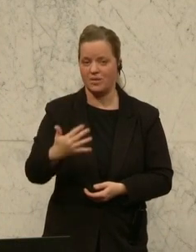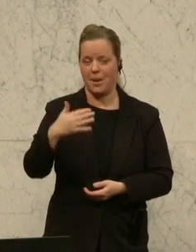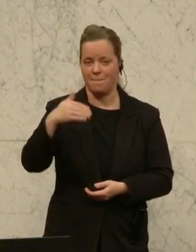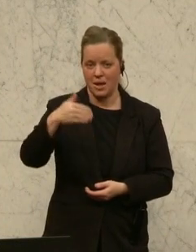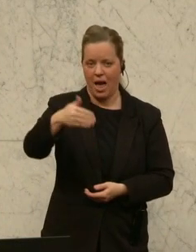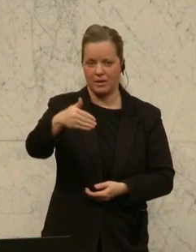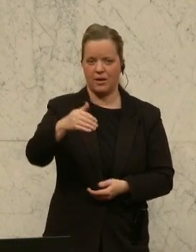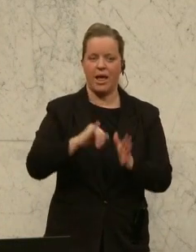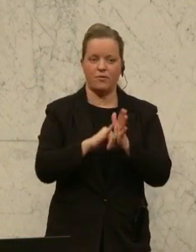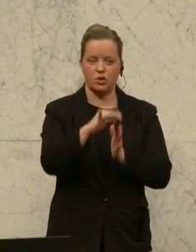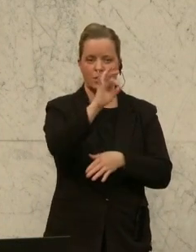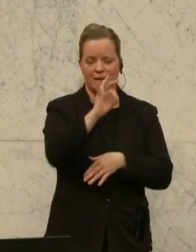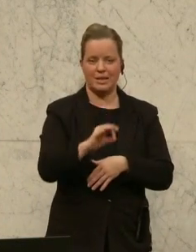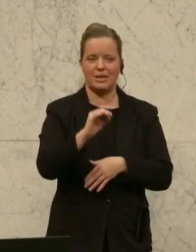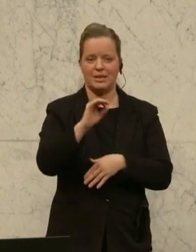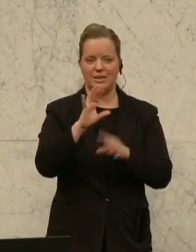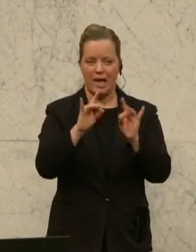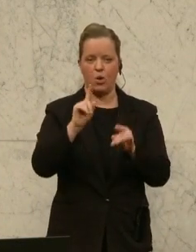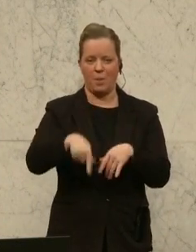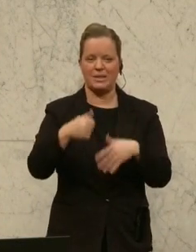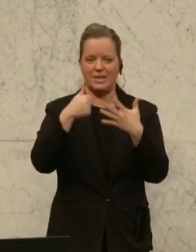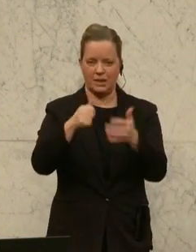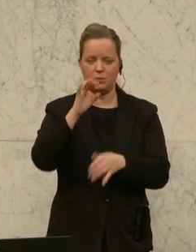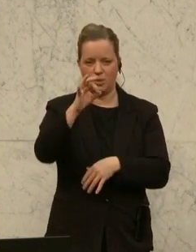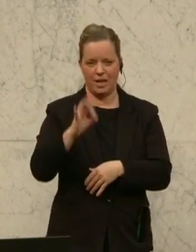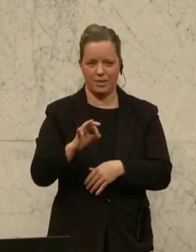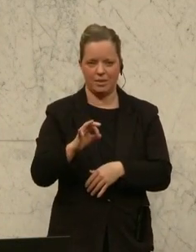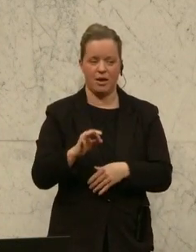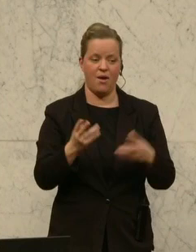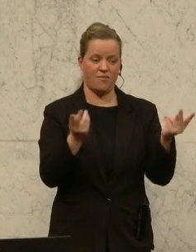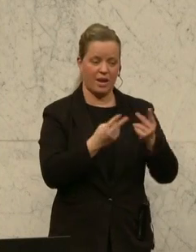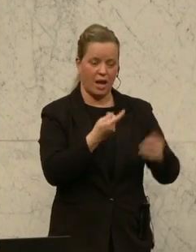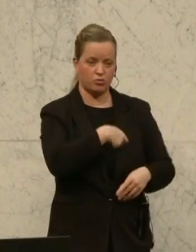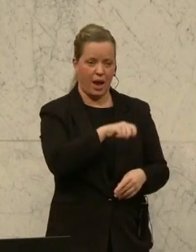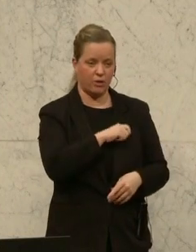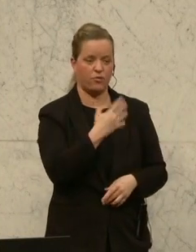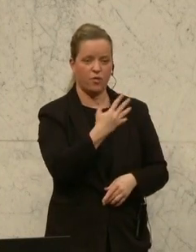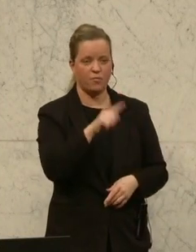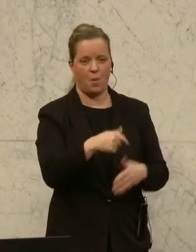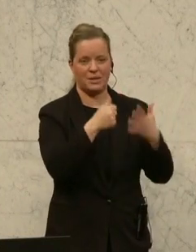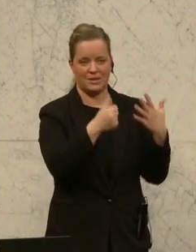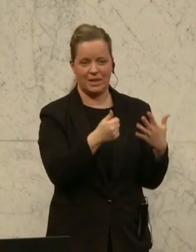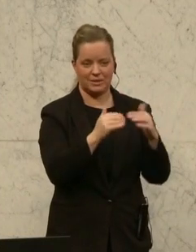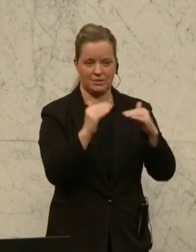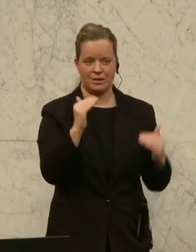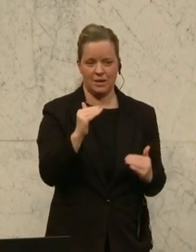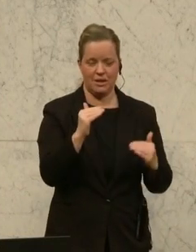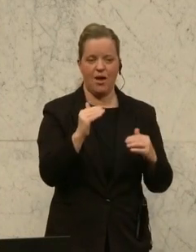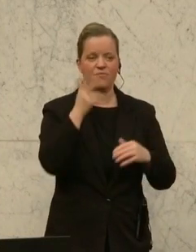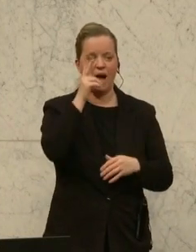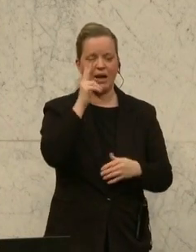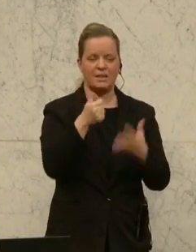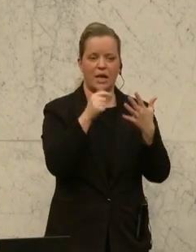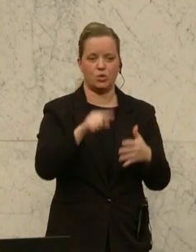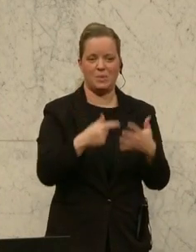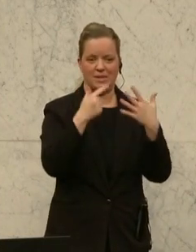Inflationsrate 10,6 Prozent in Österreich. Inflationsrate in Spanien 5,6. In Frankreich 6,7. Von